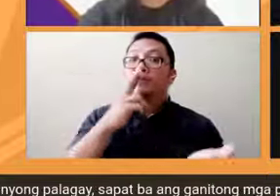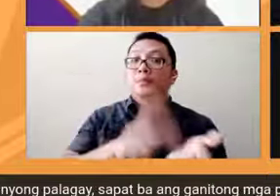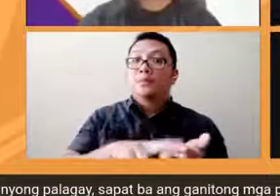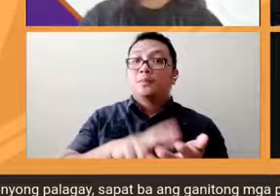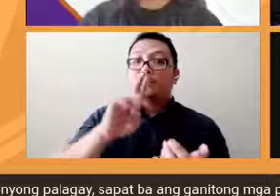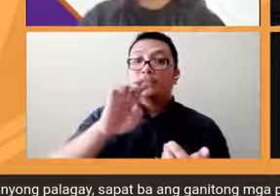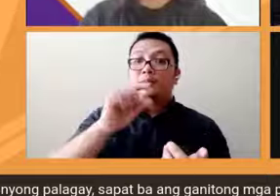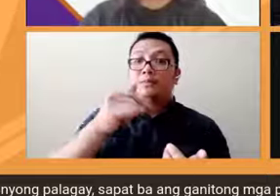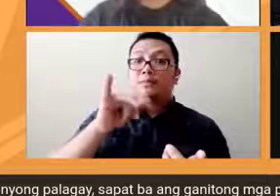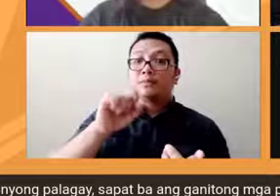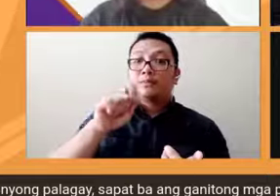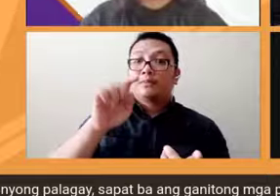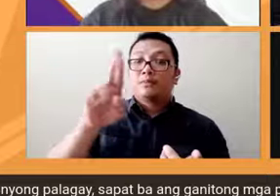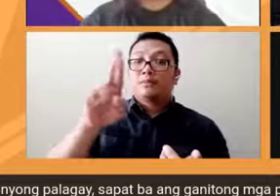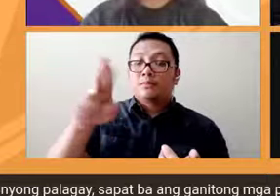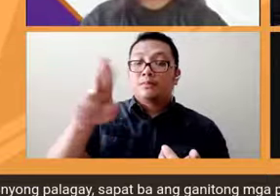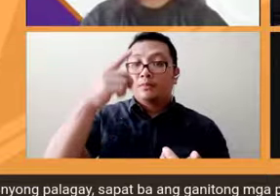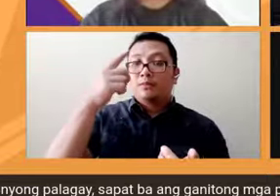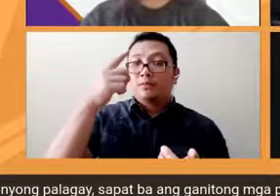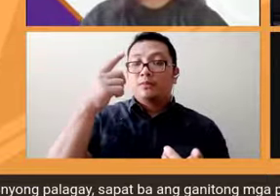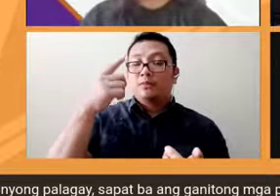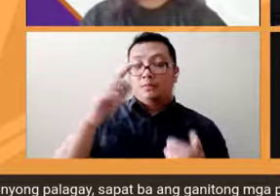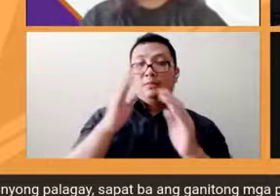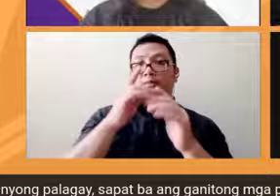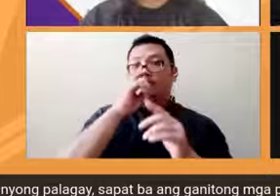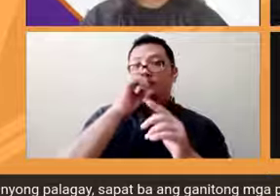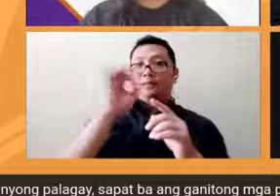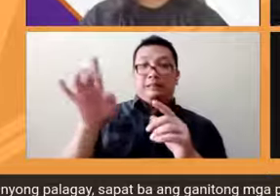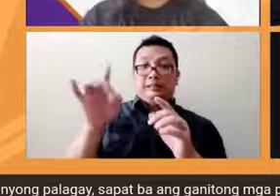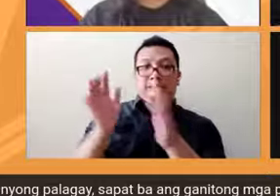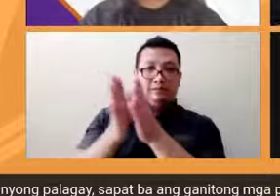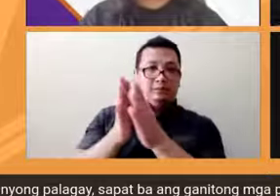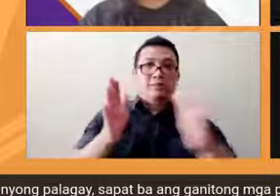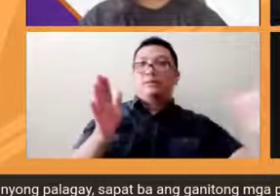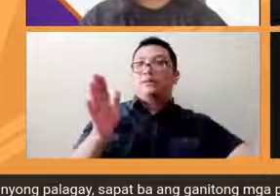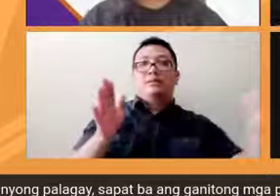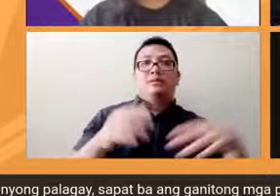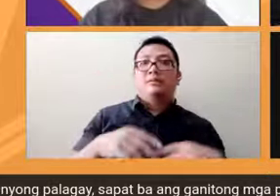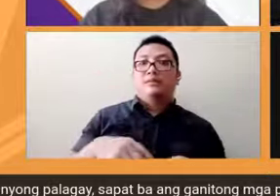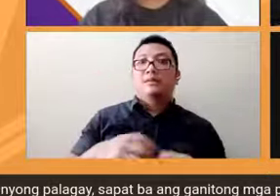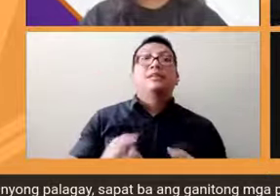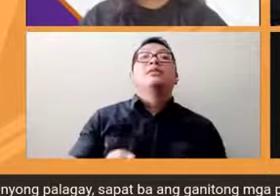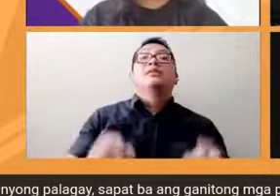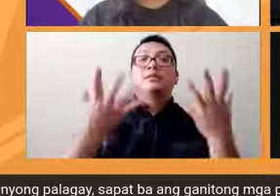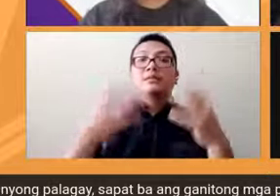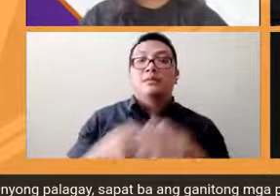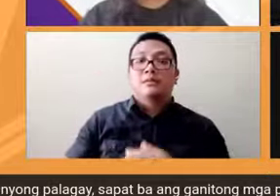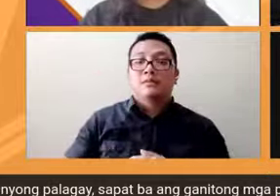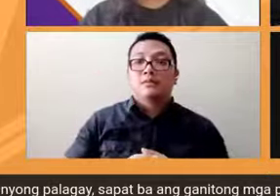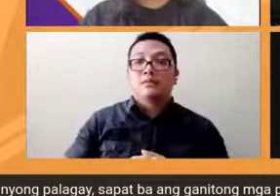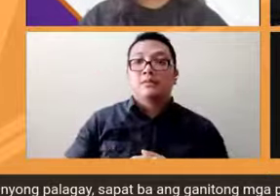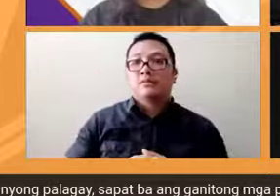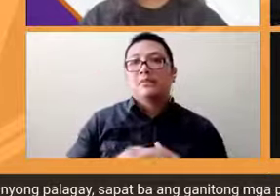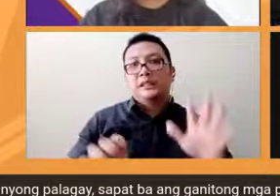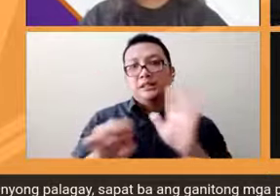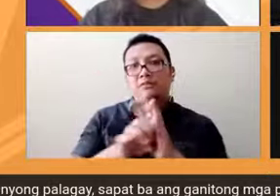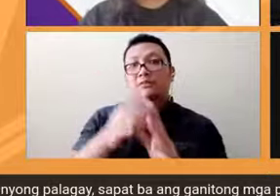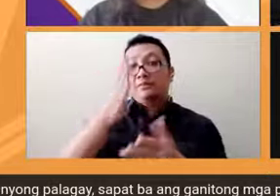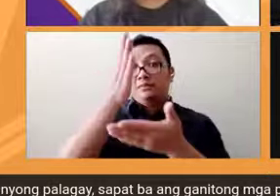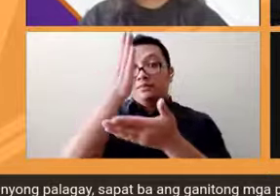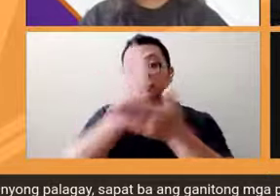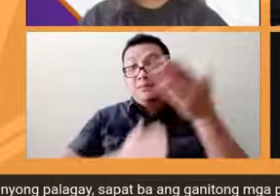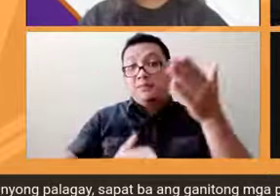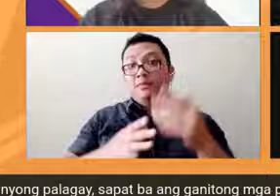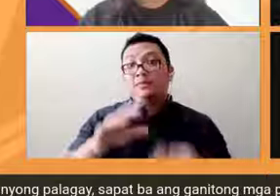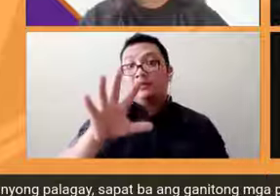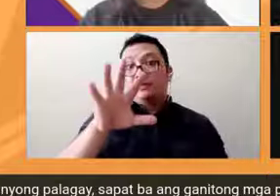age population po na yan ng ating persons with disability tapos let's say kung kalahati lang ng 1 million yan ang